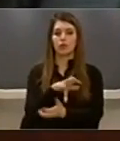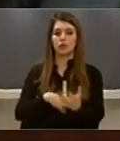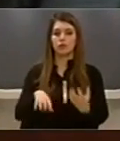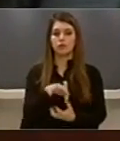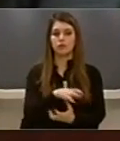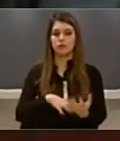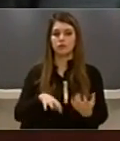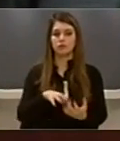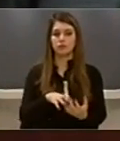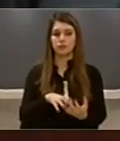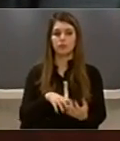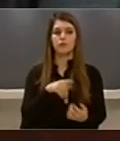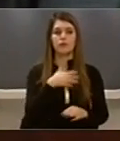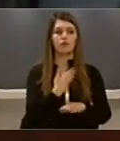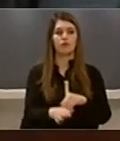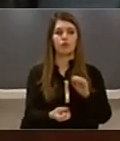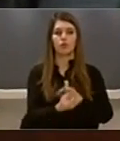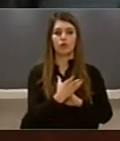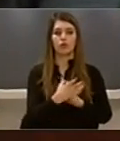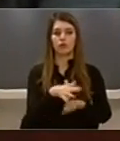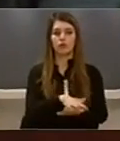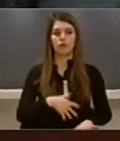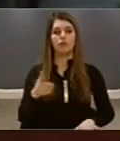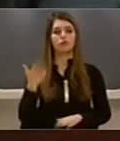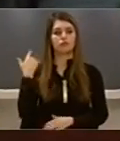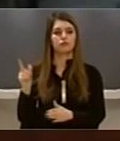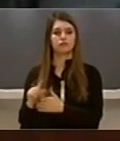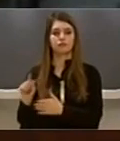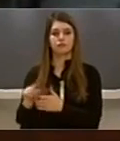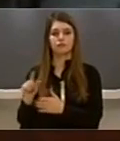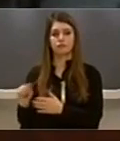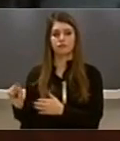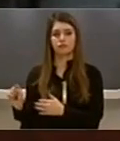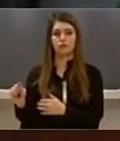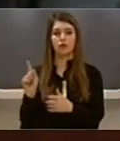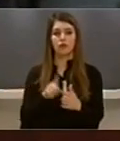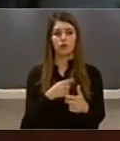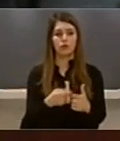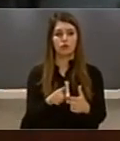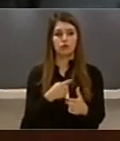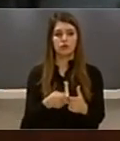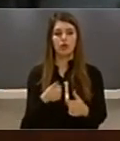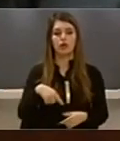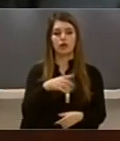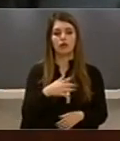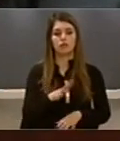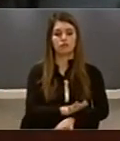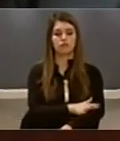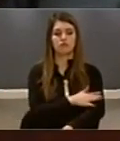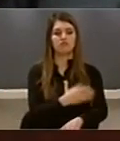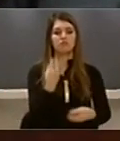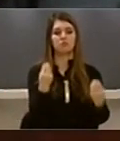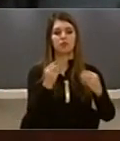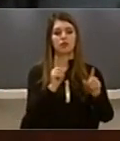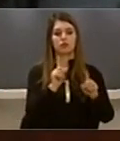institucionave Shënoj kulmin e shgënjimit të rinjëve tan A punë jenë inferior të rinjëve tan Karqit rinjëve të vendve